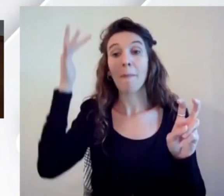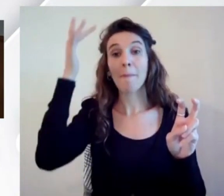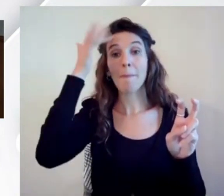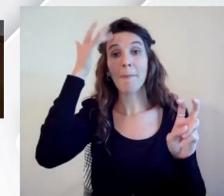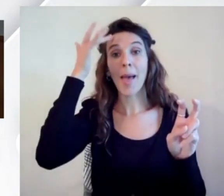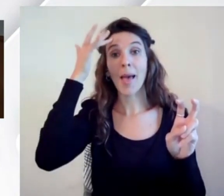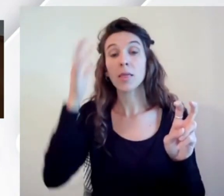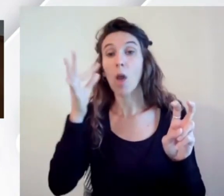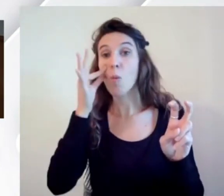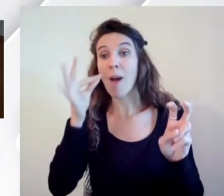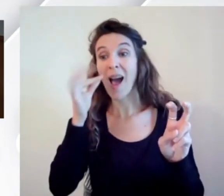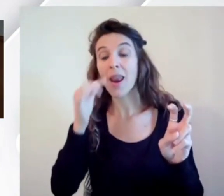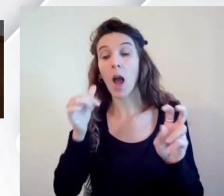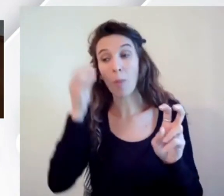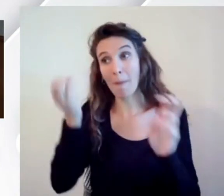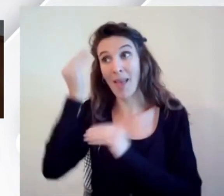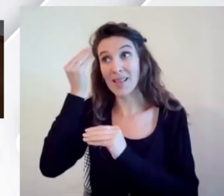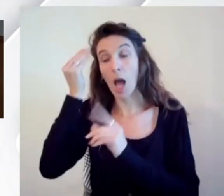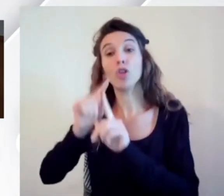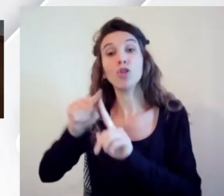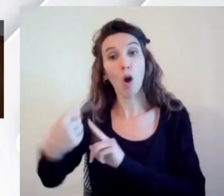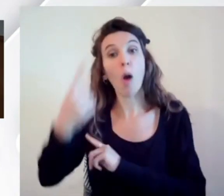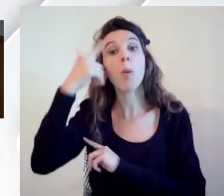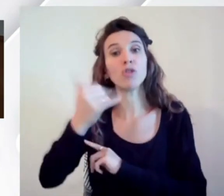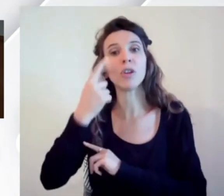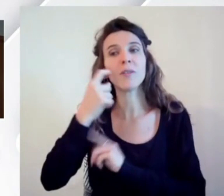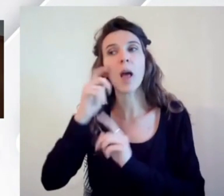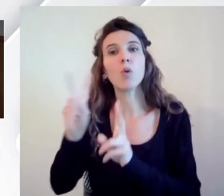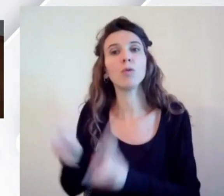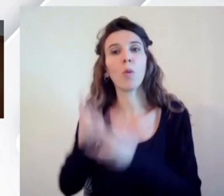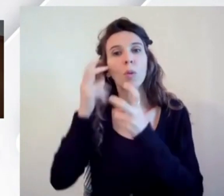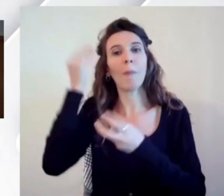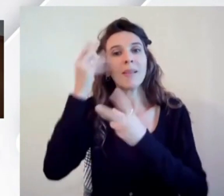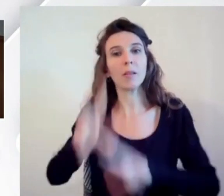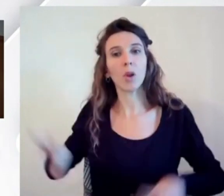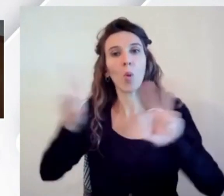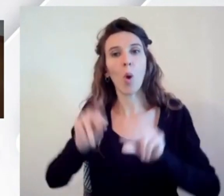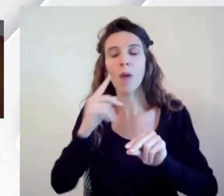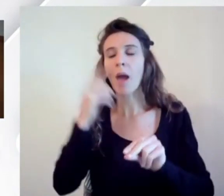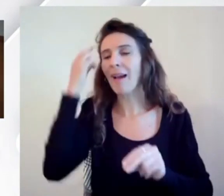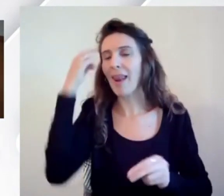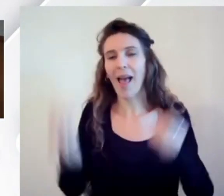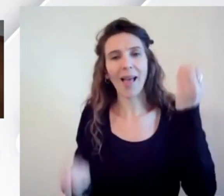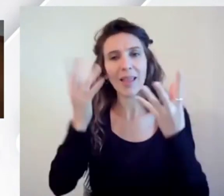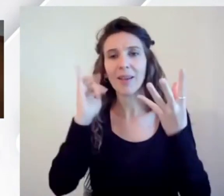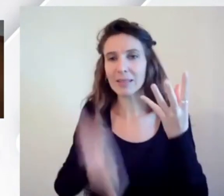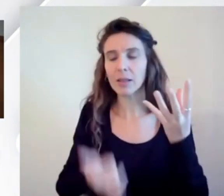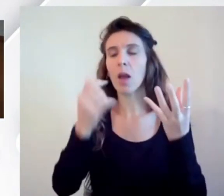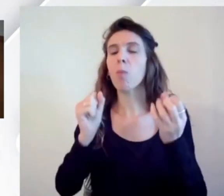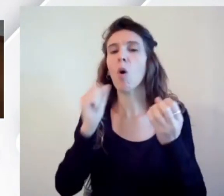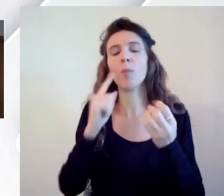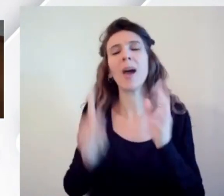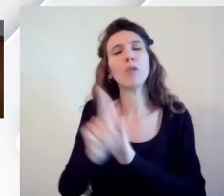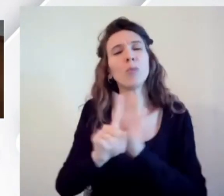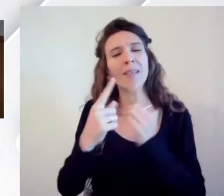ha prima pensato poi sarà pure in grado e siccome generativa di aggiungere pezzi di creare delle aspettative diverse